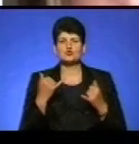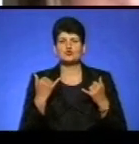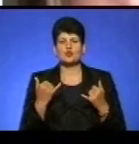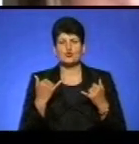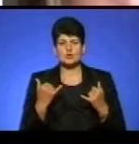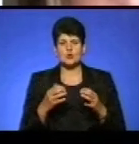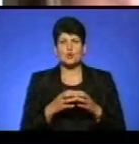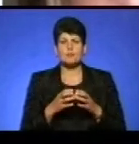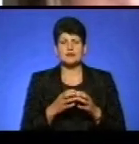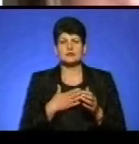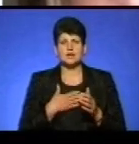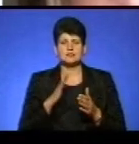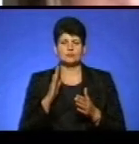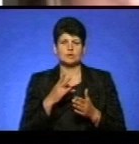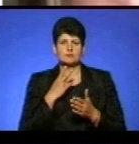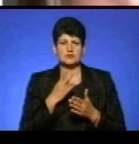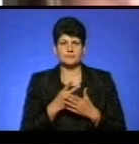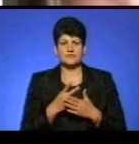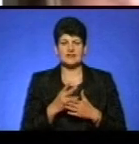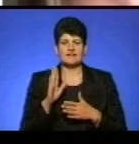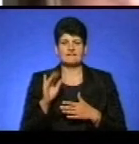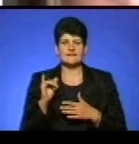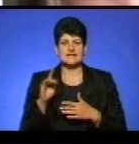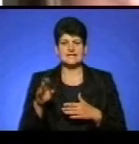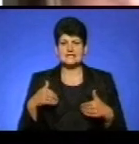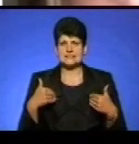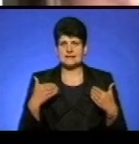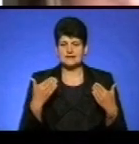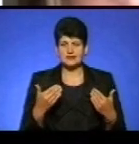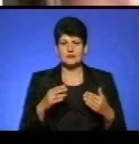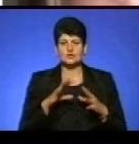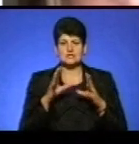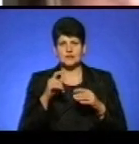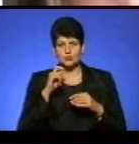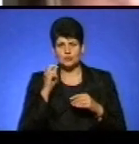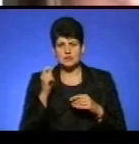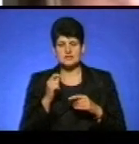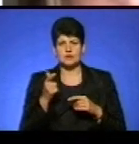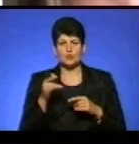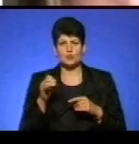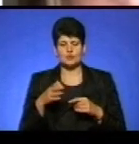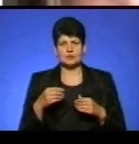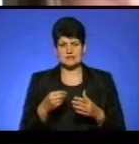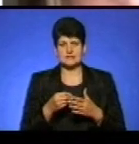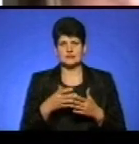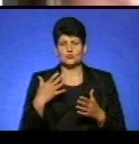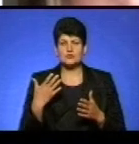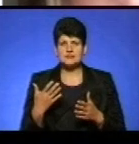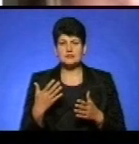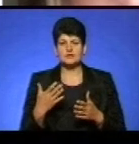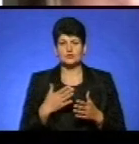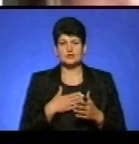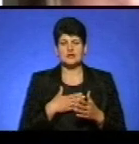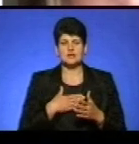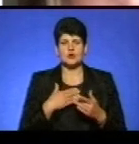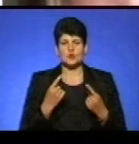команда наша буде презентувати візитівку. Тут західноукраїнський гумор дуже цінується. Особливо, наш розмов